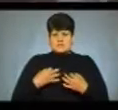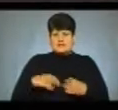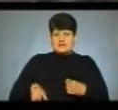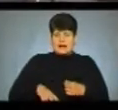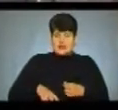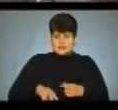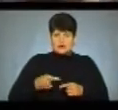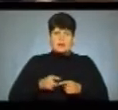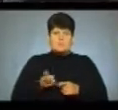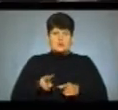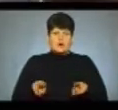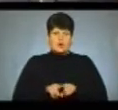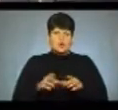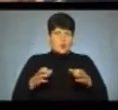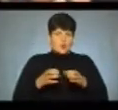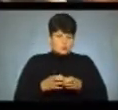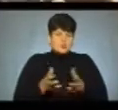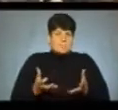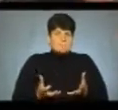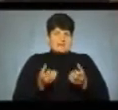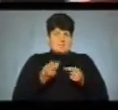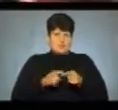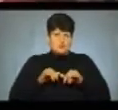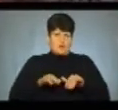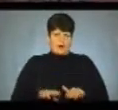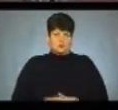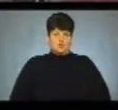прийшли зі своїми одногрупниками, щоб підтримати цю акцію.